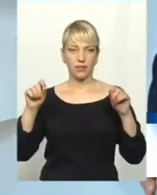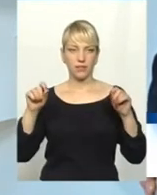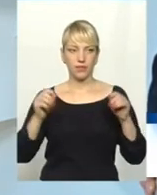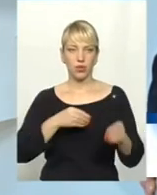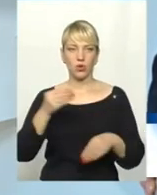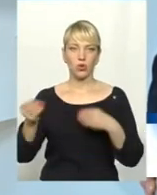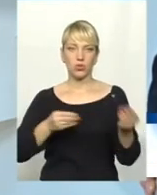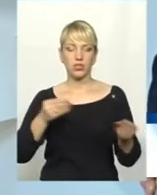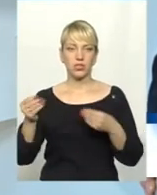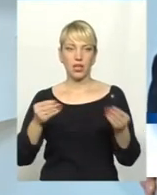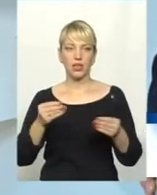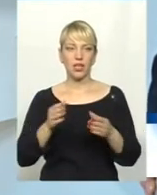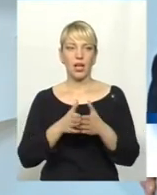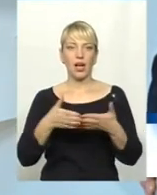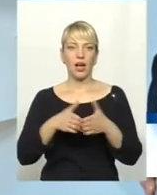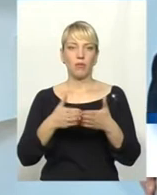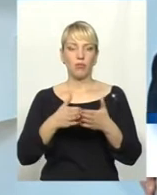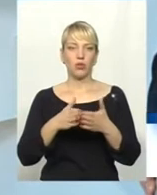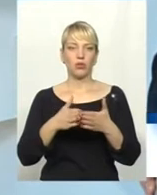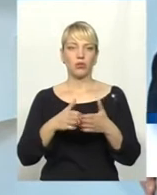роздали амбулаторні карти населення.